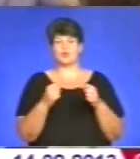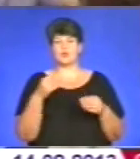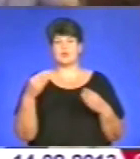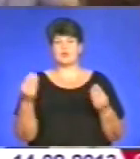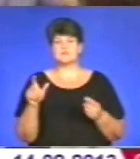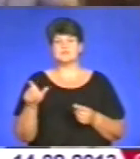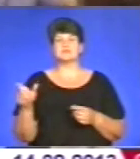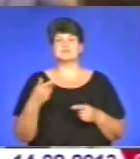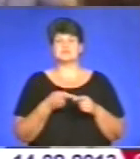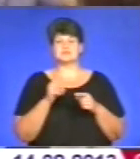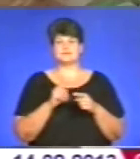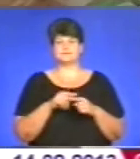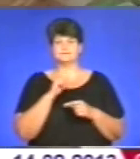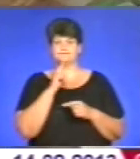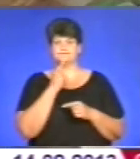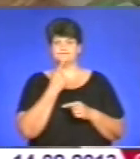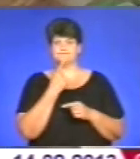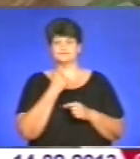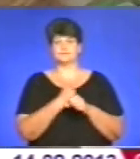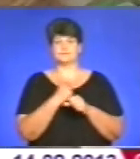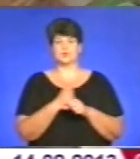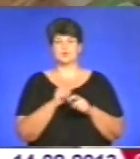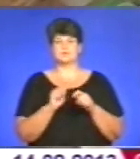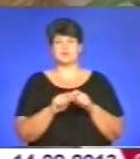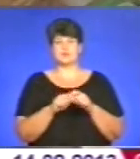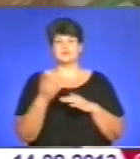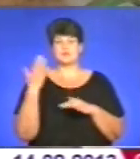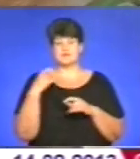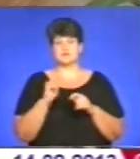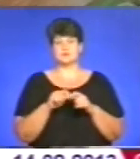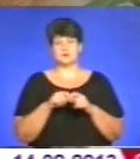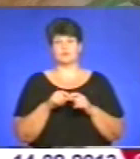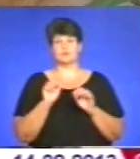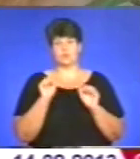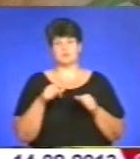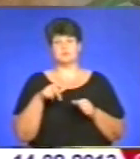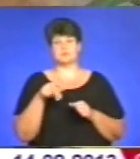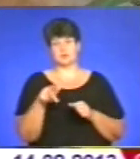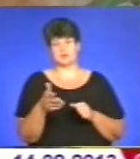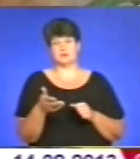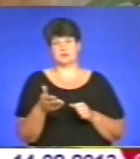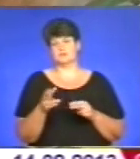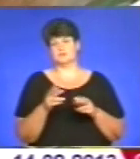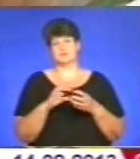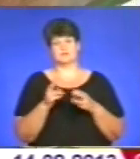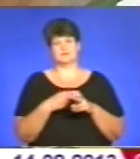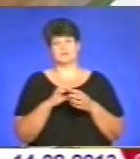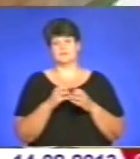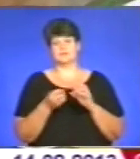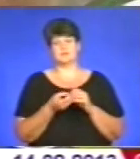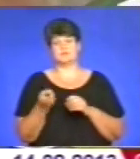утруднюють роботу інспекторів. Якщо раніше інспектори праці ходили, могли безперешкодно піти,